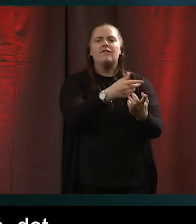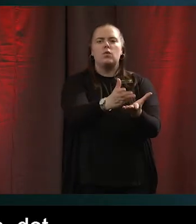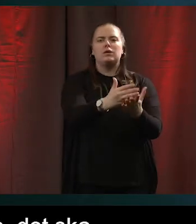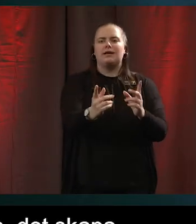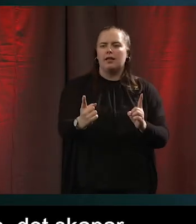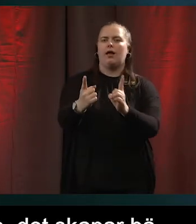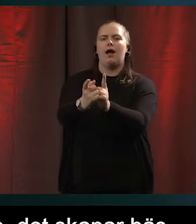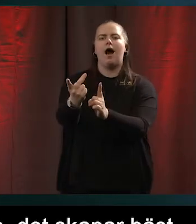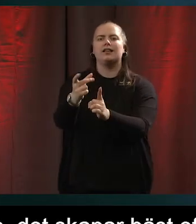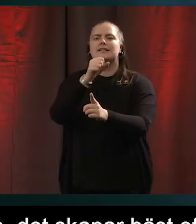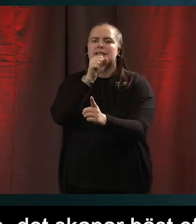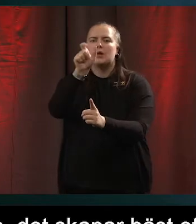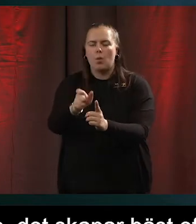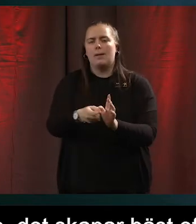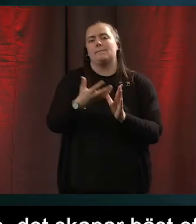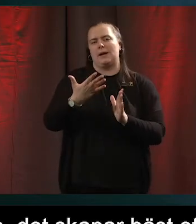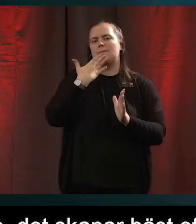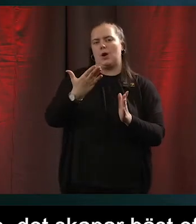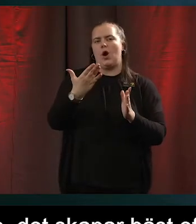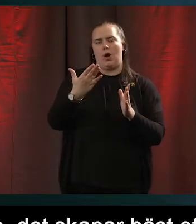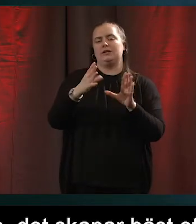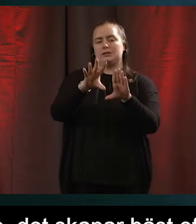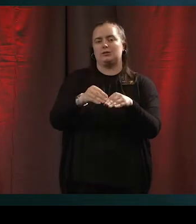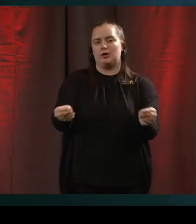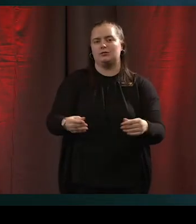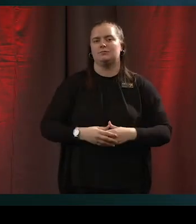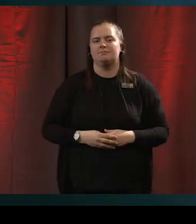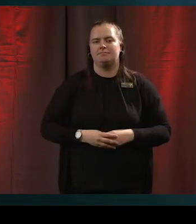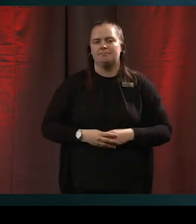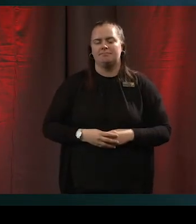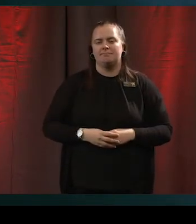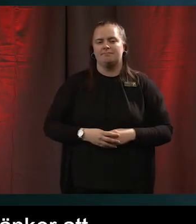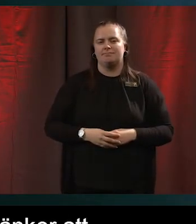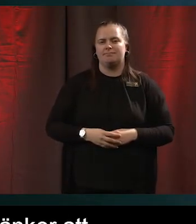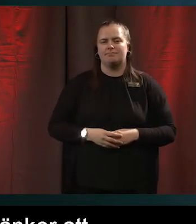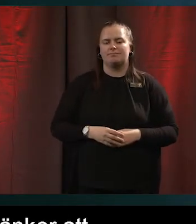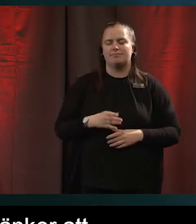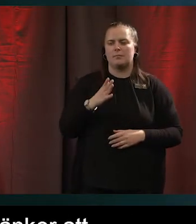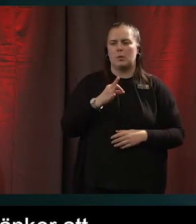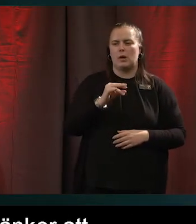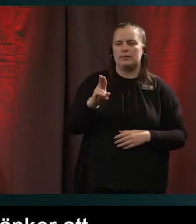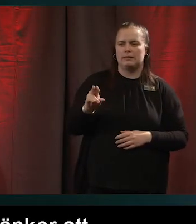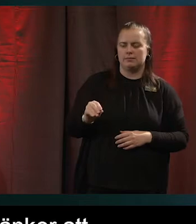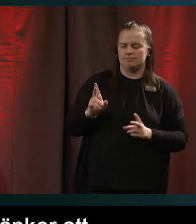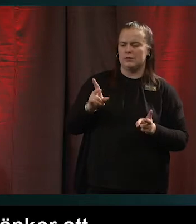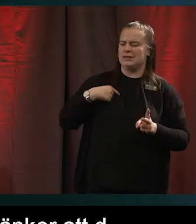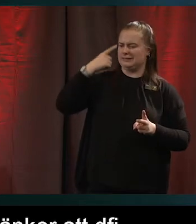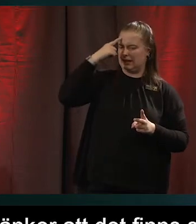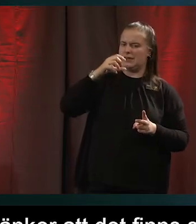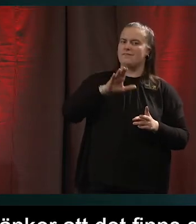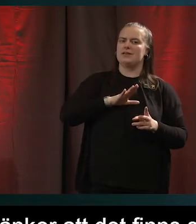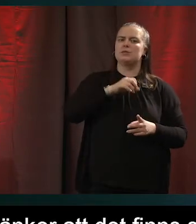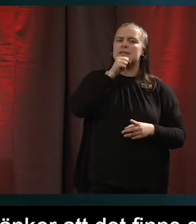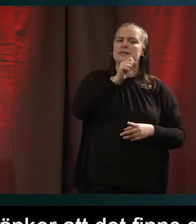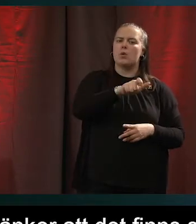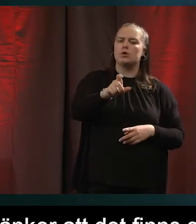bäst effekt. Jag tänker att det finns väl seniorer som har kontakt med samhället så